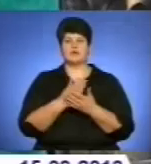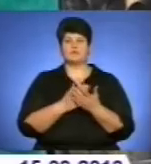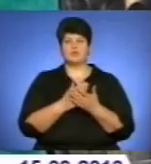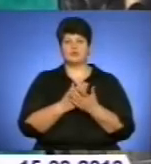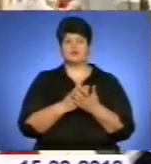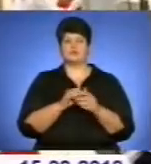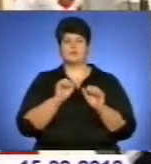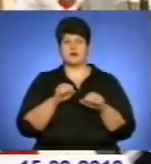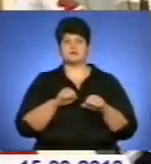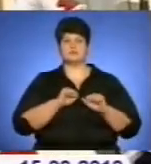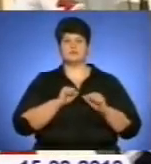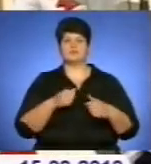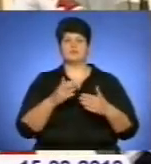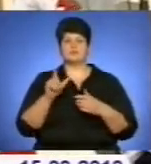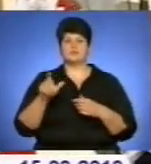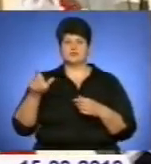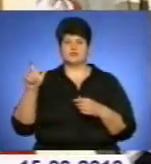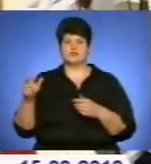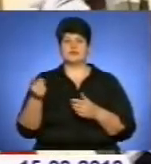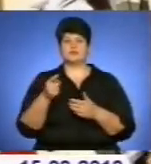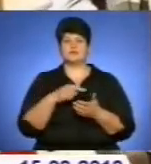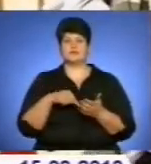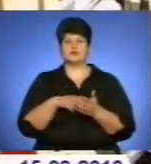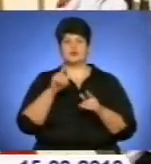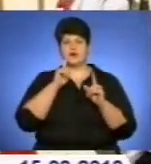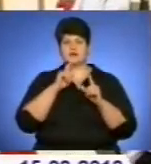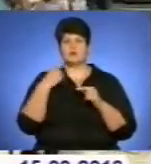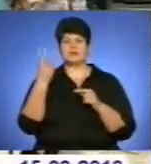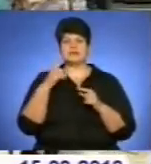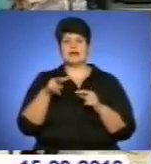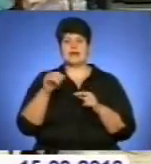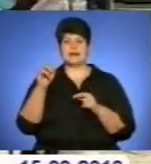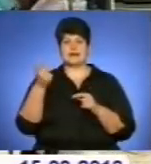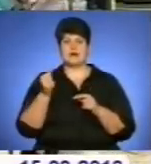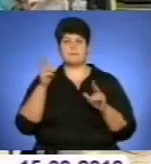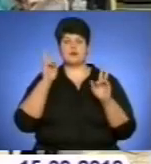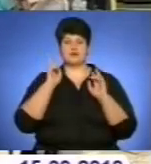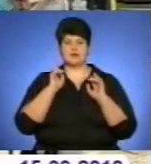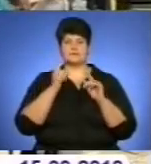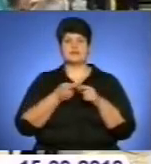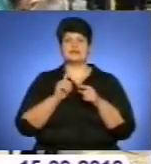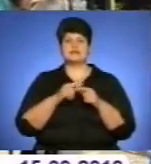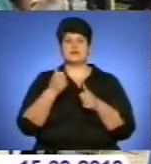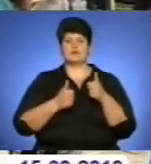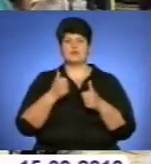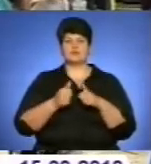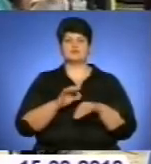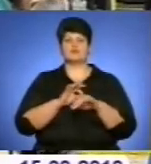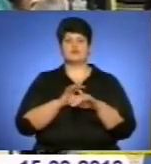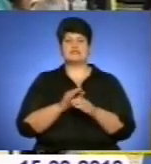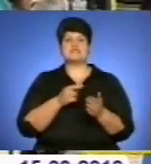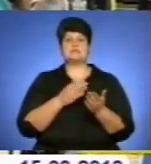Борщівського, Підволочиського, Чортківського і Тернопільського. Організатори дійства – головне управління економіки обласної державної